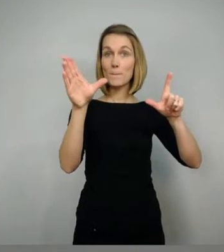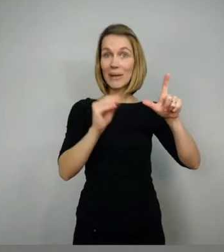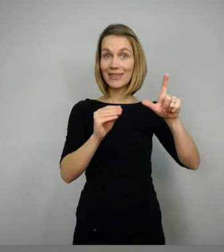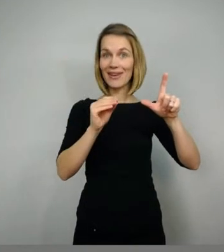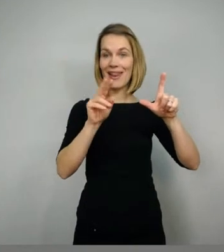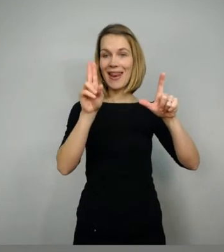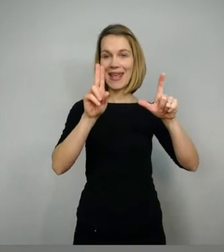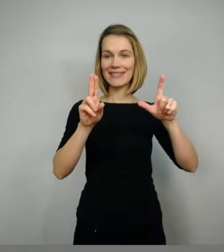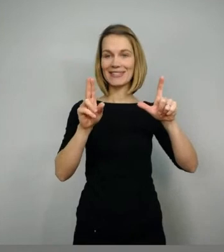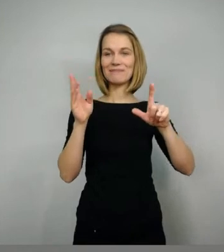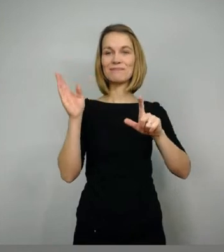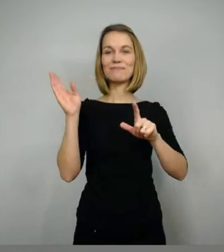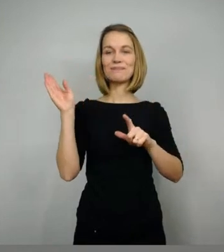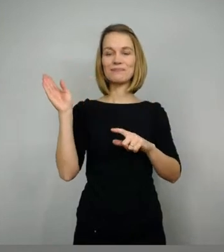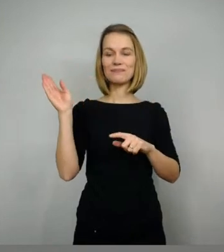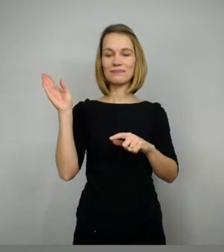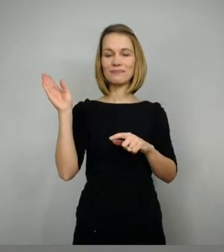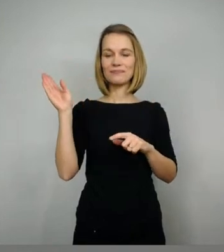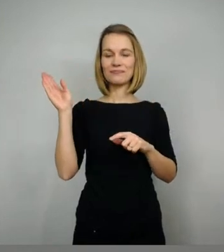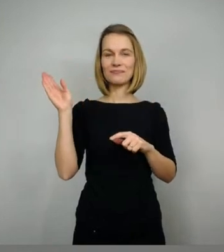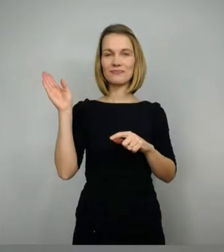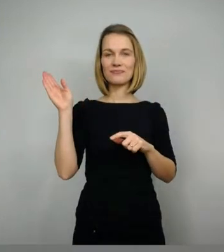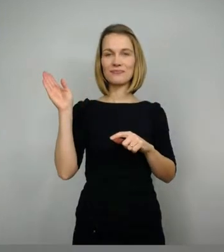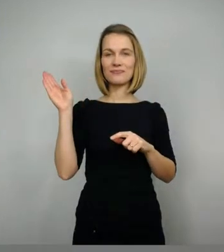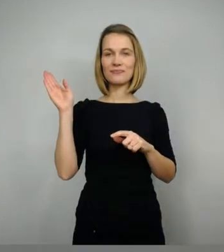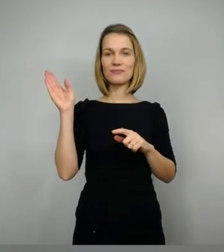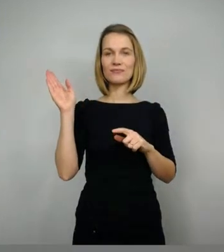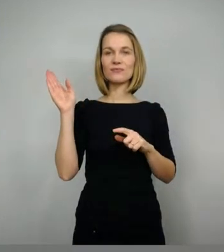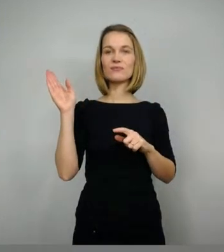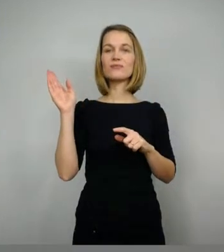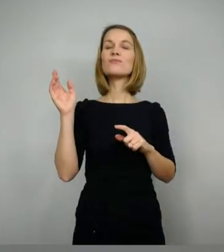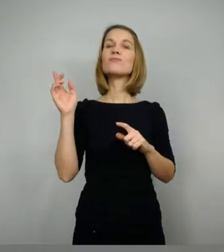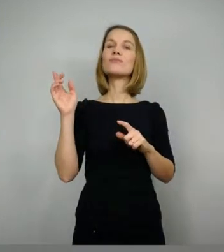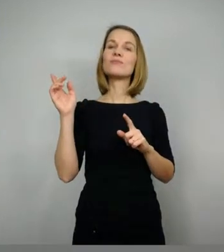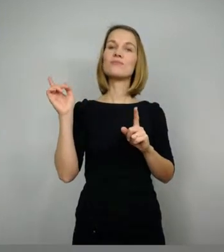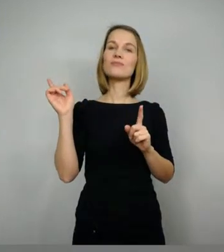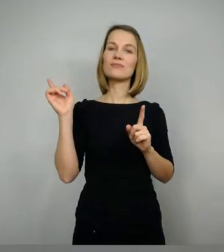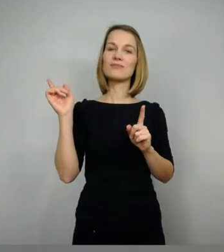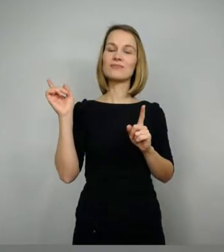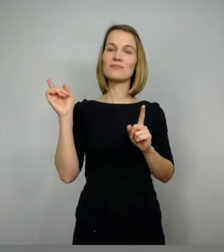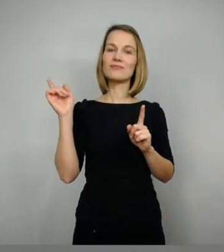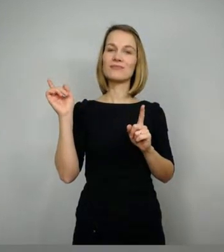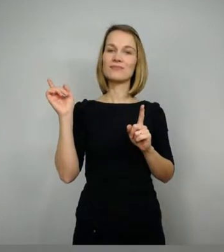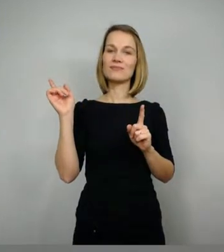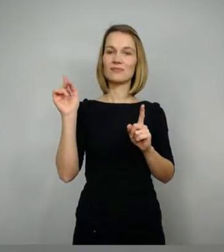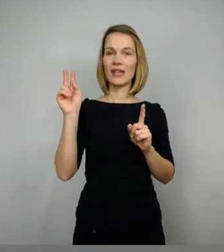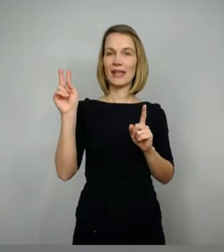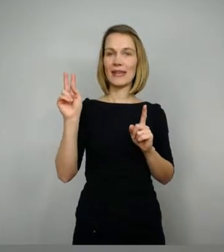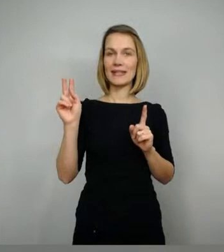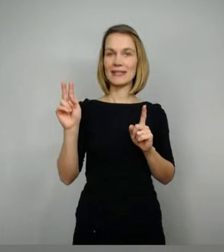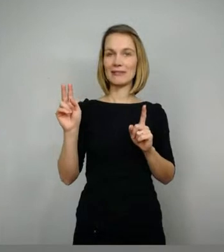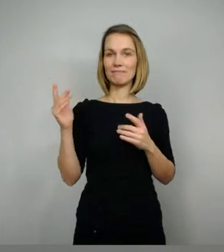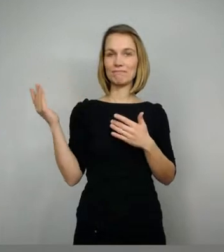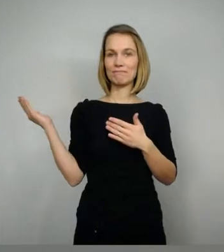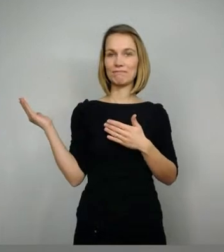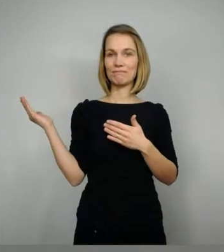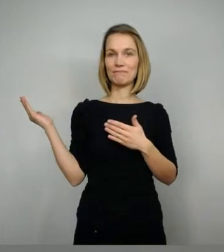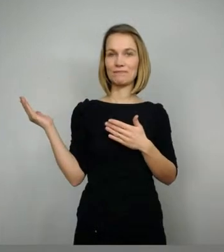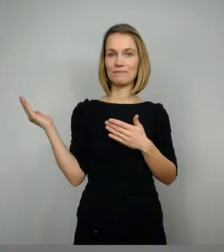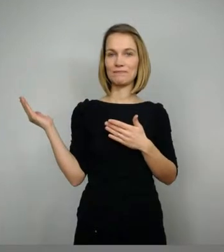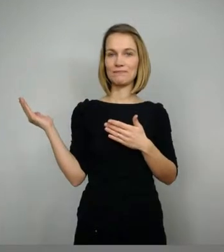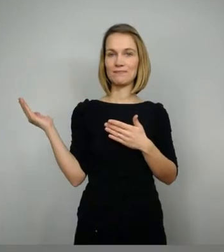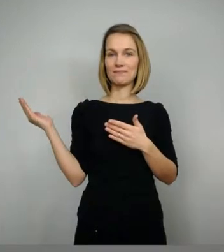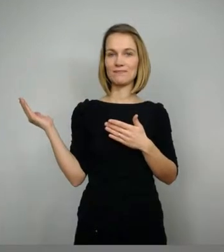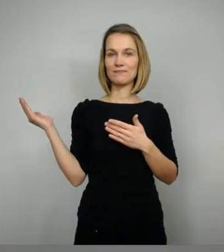Hier steht also. Uns ist in alten Meeren wunders viel gesät. Von Helden lobbe Bären, von großer Arbeit. Von